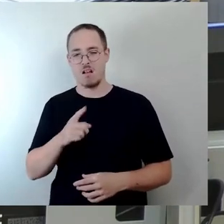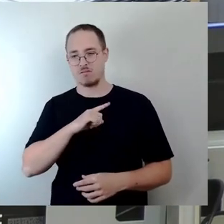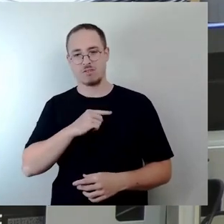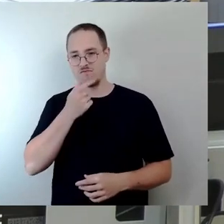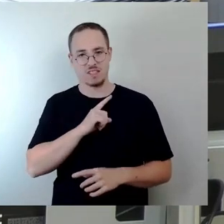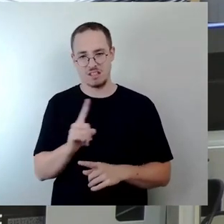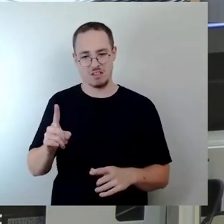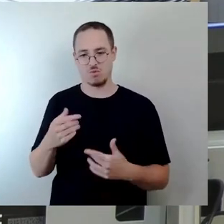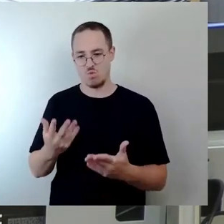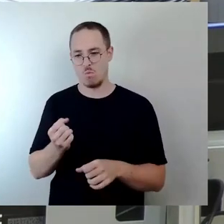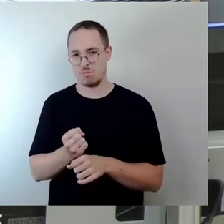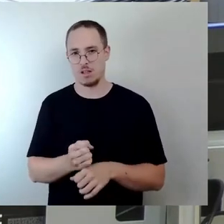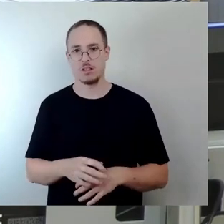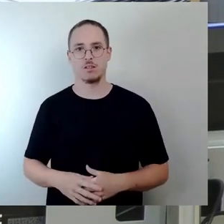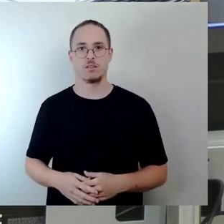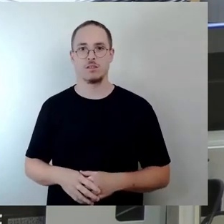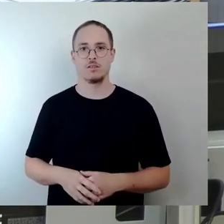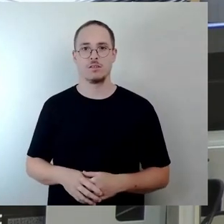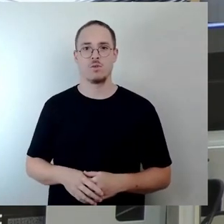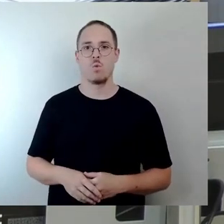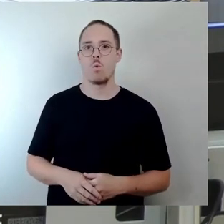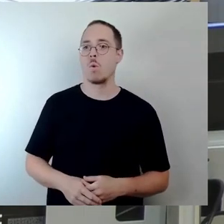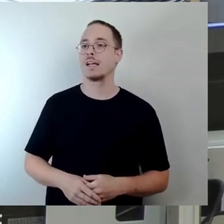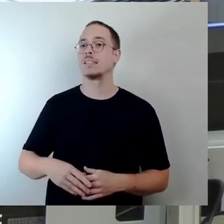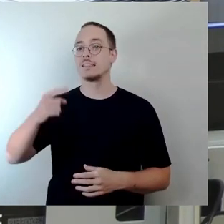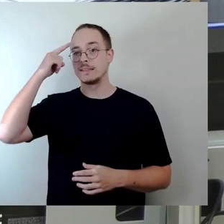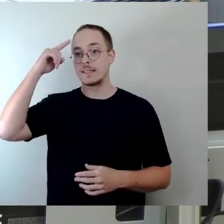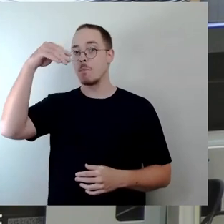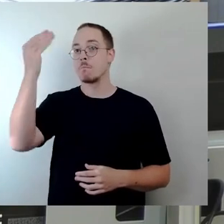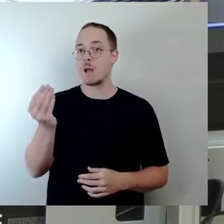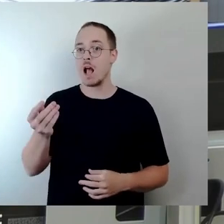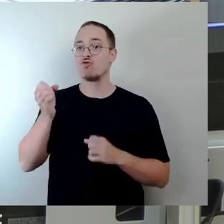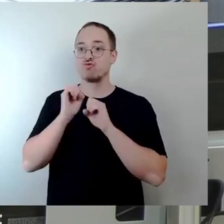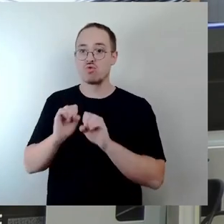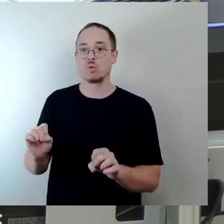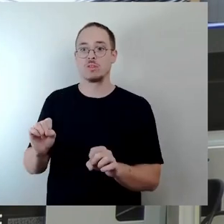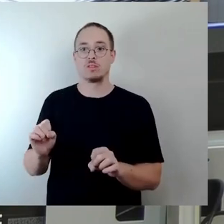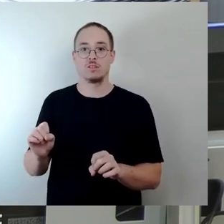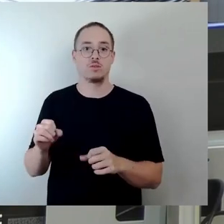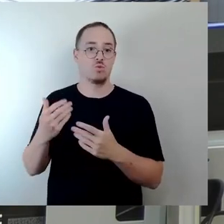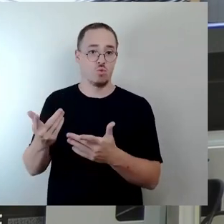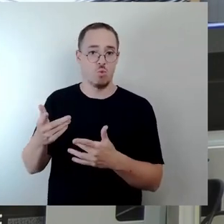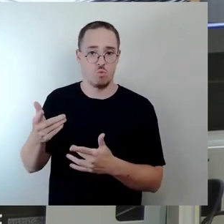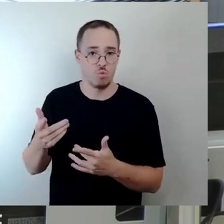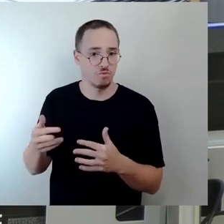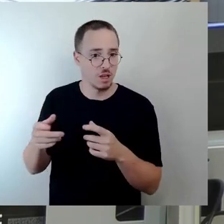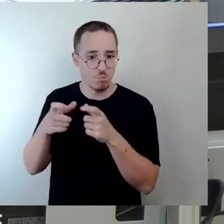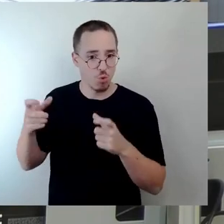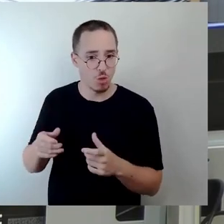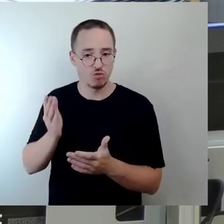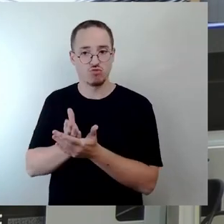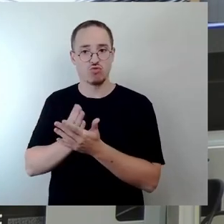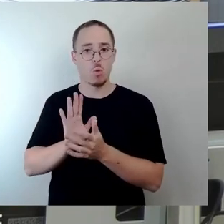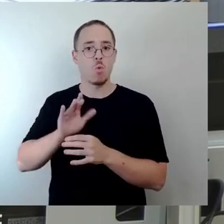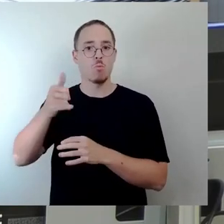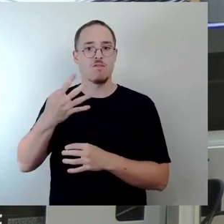Höher als die bestehenden Gebäude, die dort schon seit vielen, seit über 40 Jahren stehen. Vielleicht siegt ja